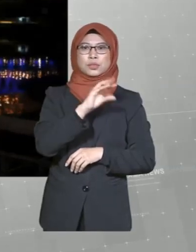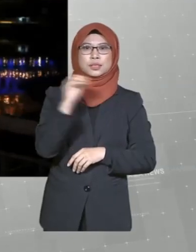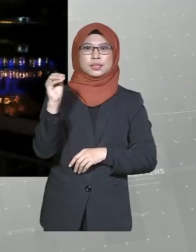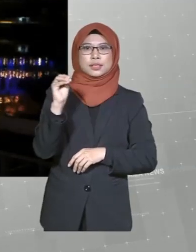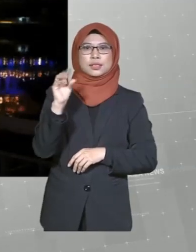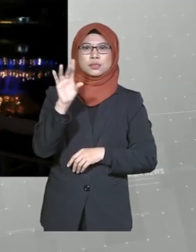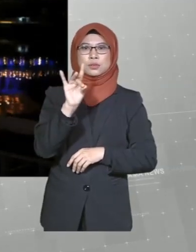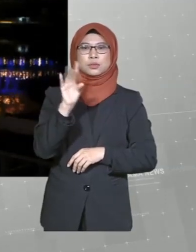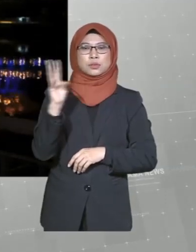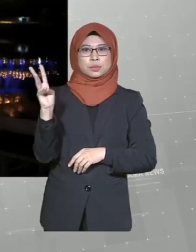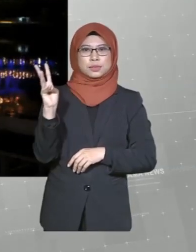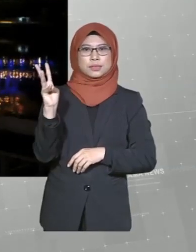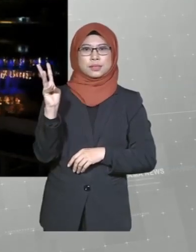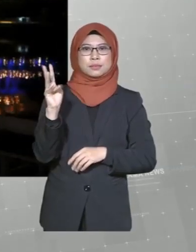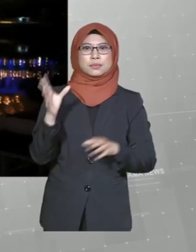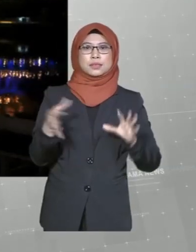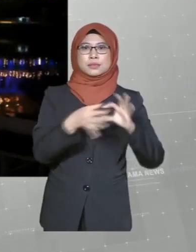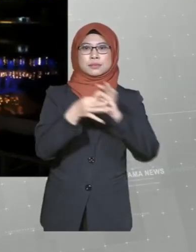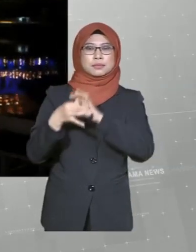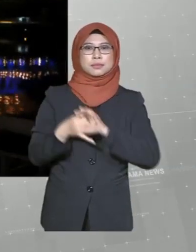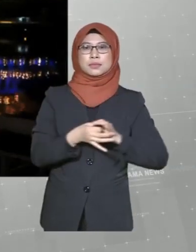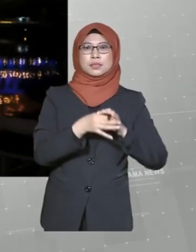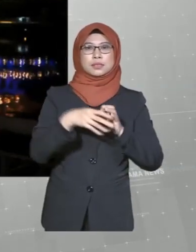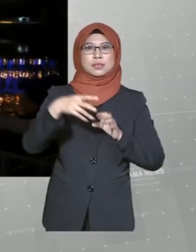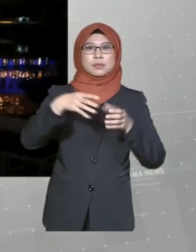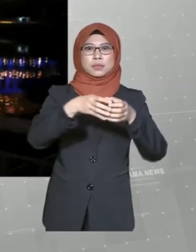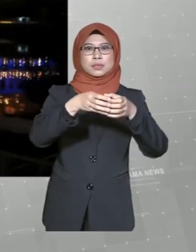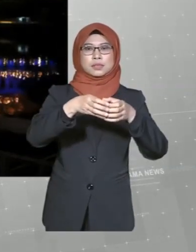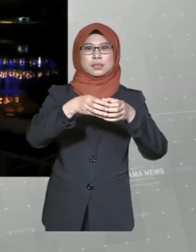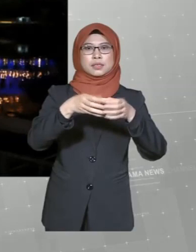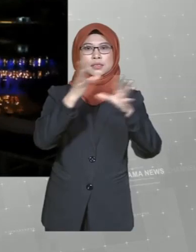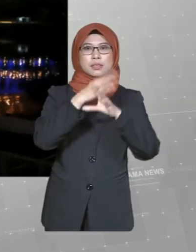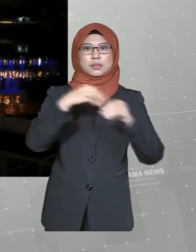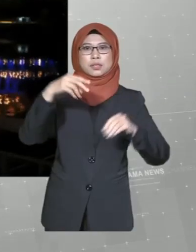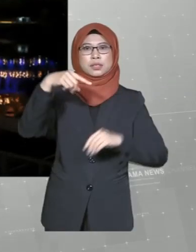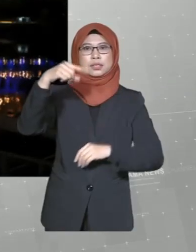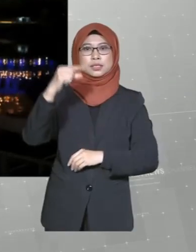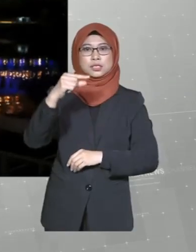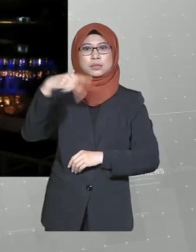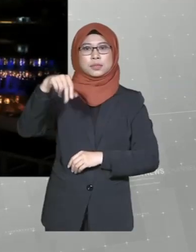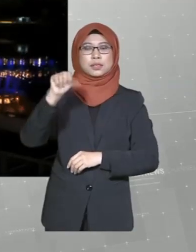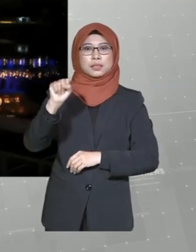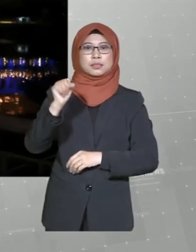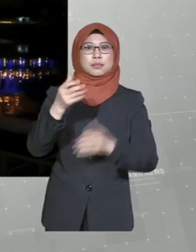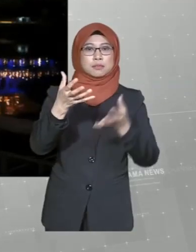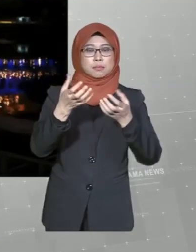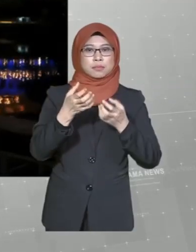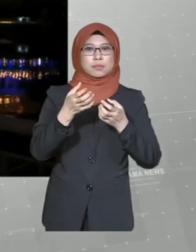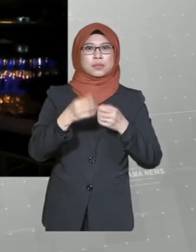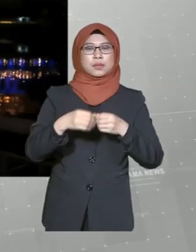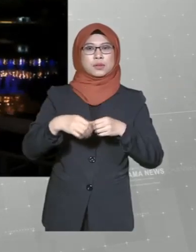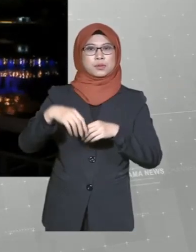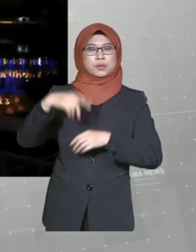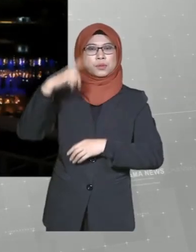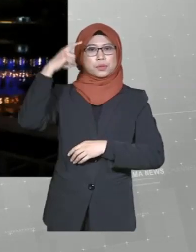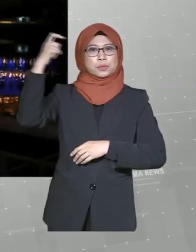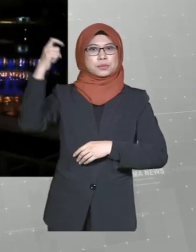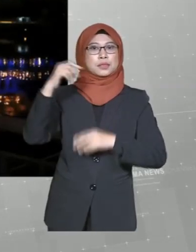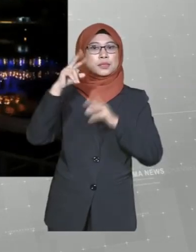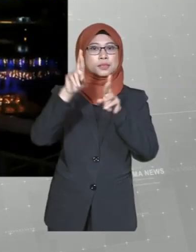N76 Marudi dari gabungan Parti Sarawak atau GPS. Katanya mereka mahu mendukung aspirasi rakyat